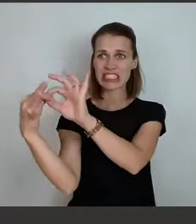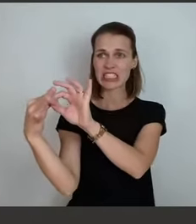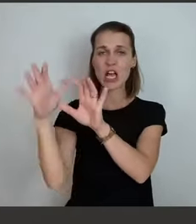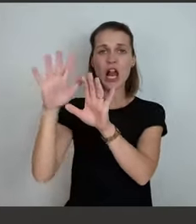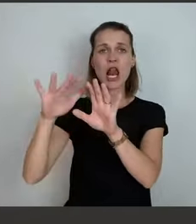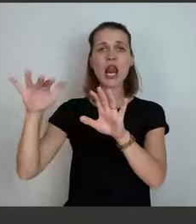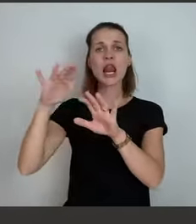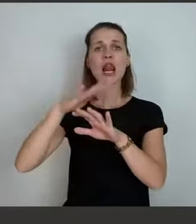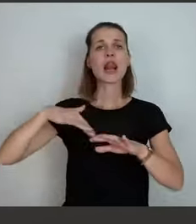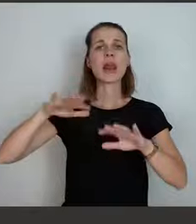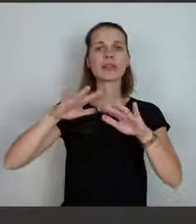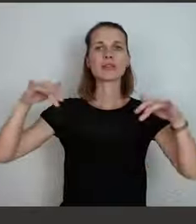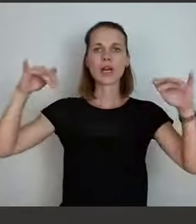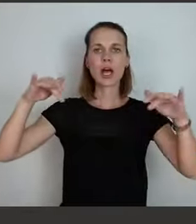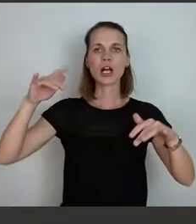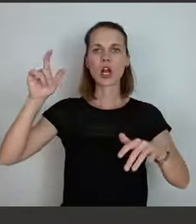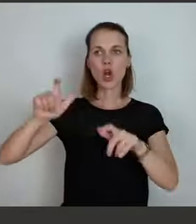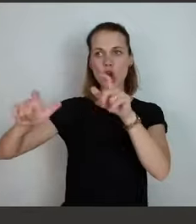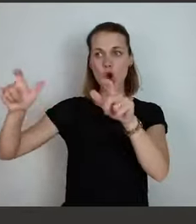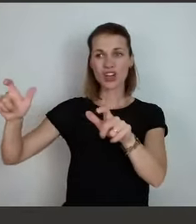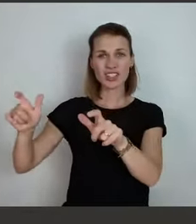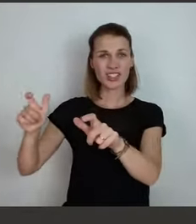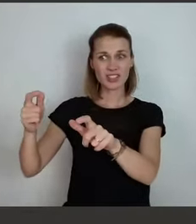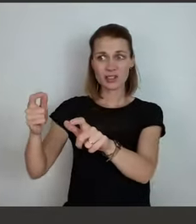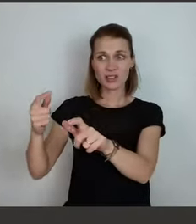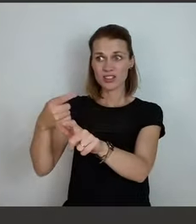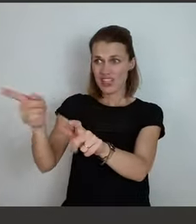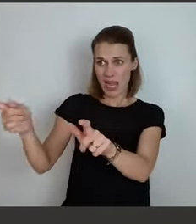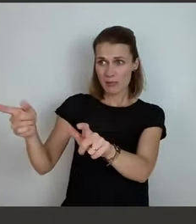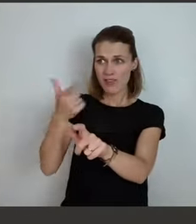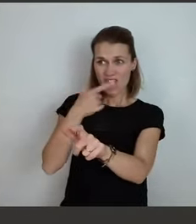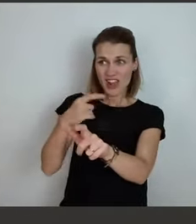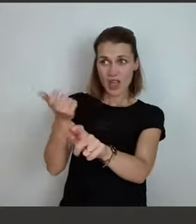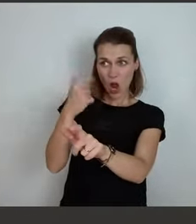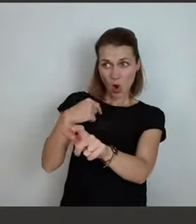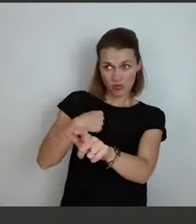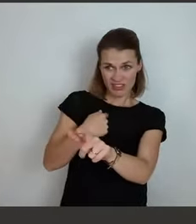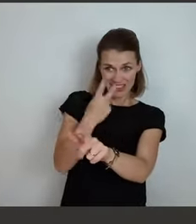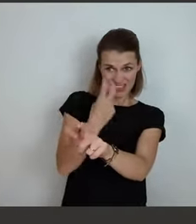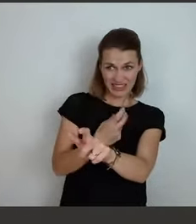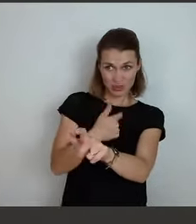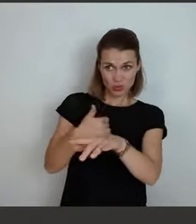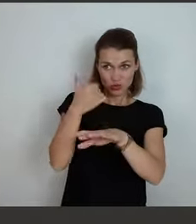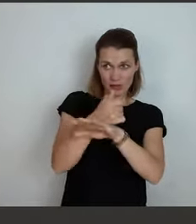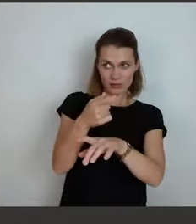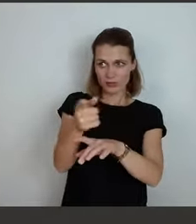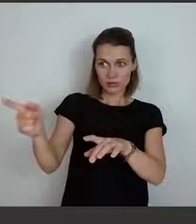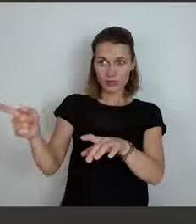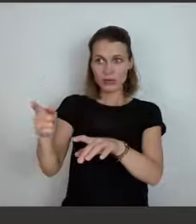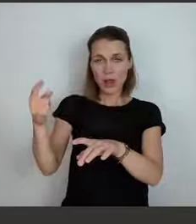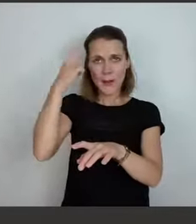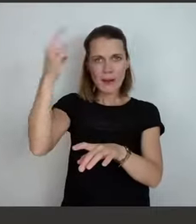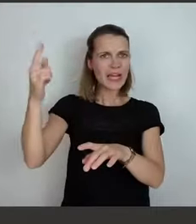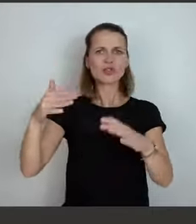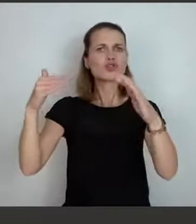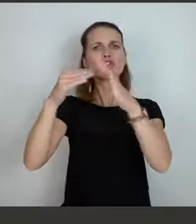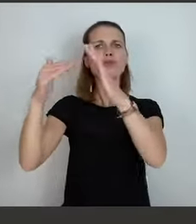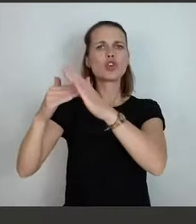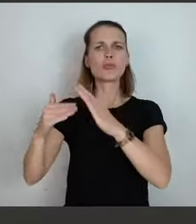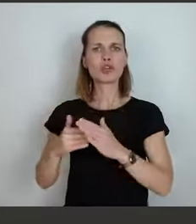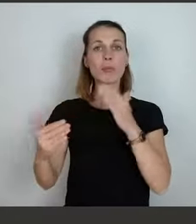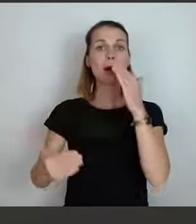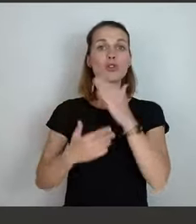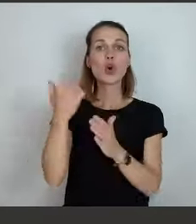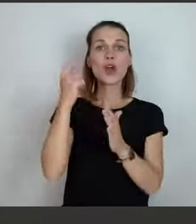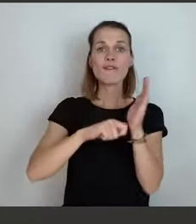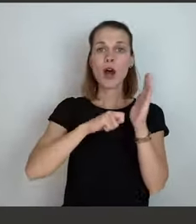heben, die ja eigentlich gar nicht wollen, dass du da sitzt, sondern die eigentlich der Meinung sind, es wäre ganz gut, wenn jetzt hier mal Schluss wäre, aber Neuwahlen geht auch nicht, hat man jetzt